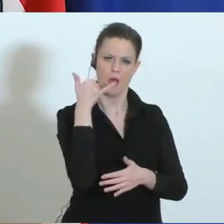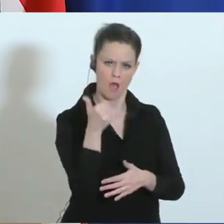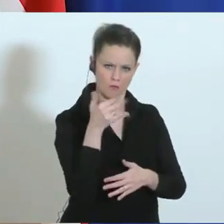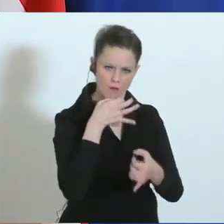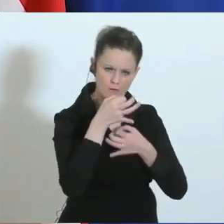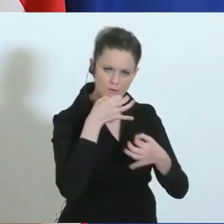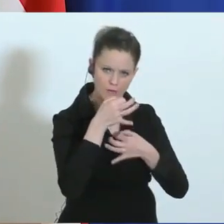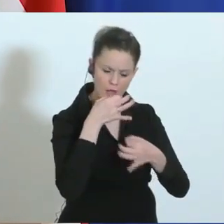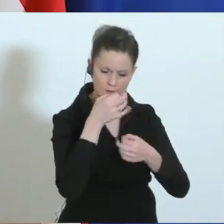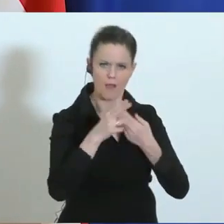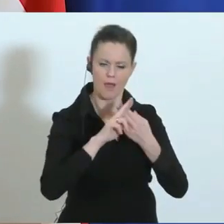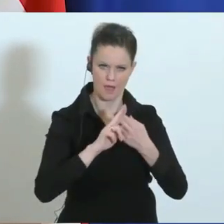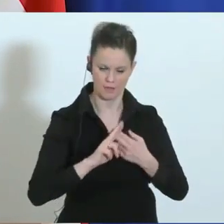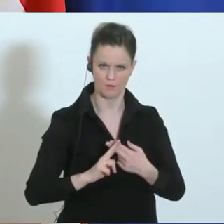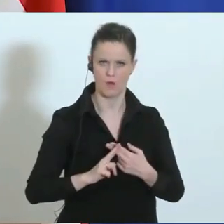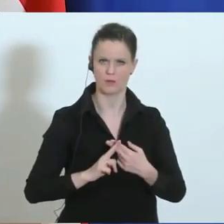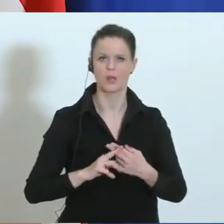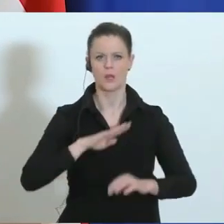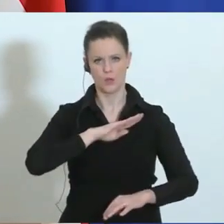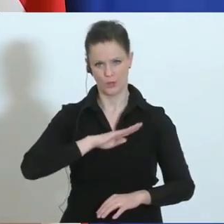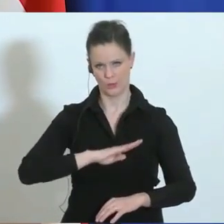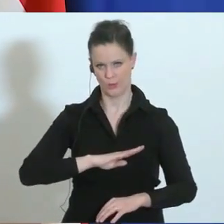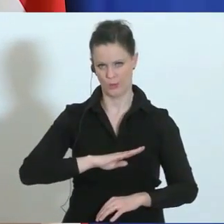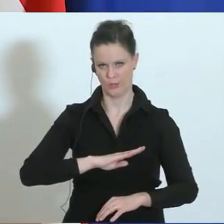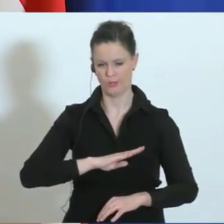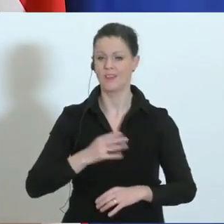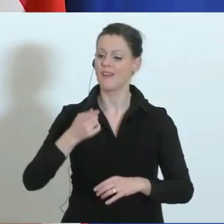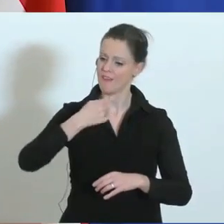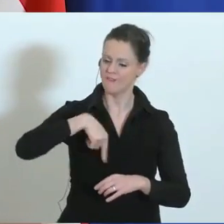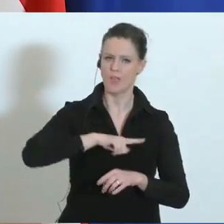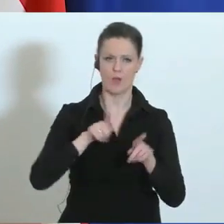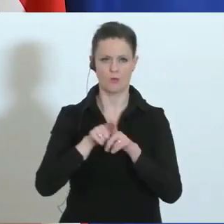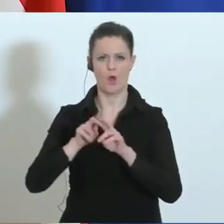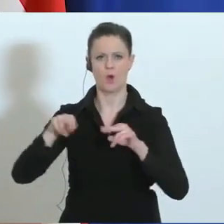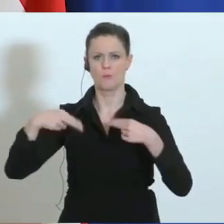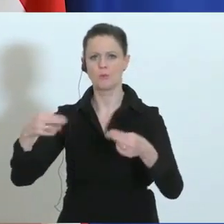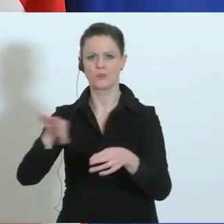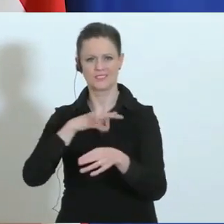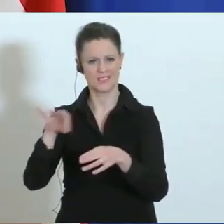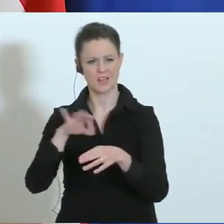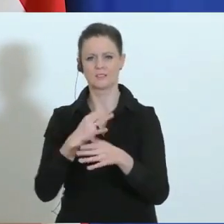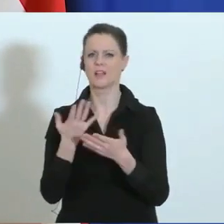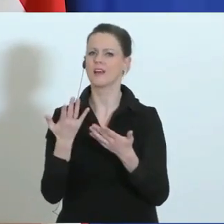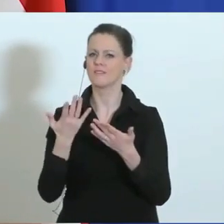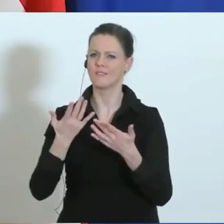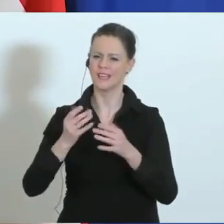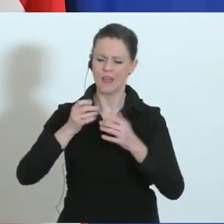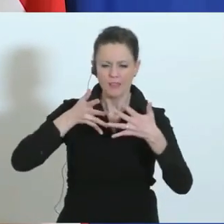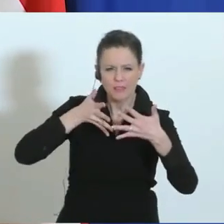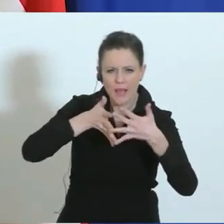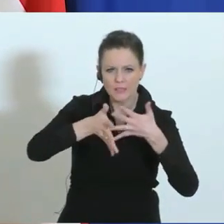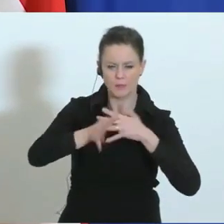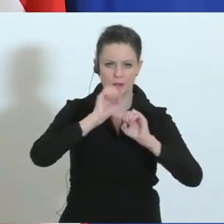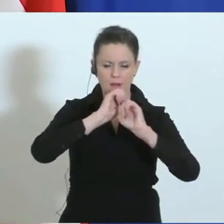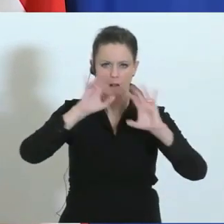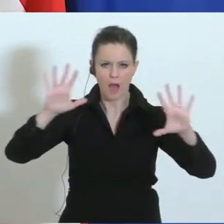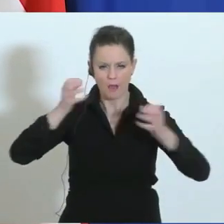Der Gesundheitsminister und ich, wir beide mit dem Bundeskanzler haben uns immer dazu verpflichtet gefühlt, transparent und klar zu informieren und genau das